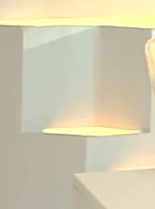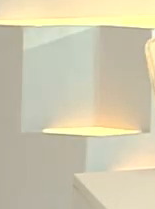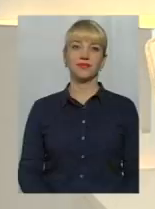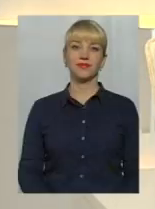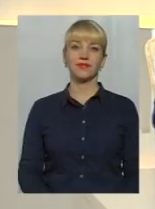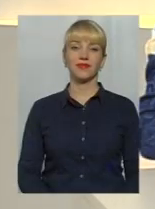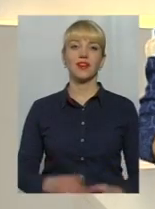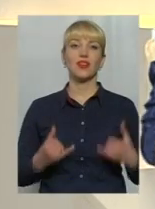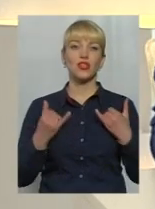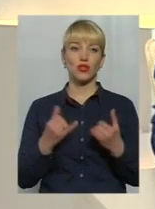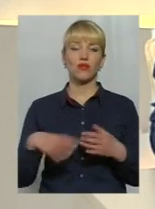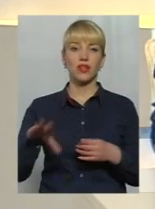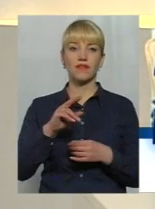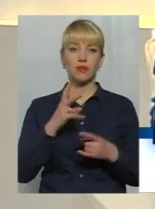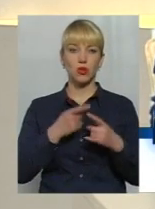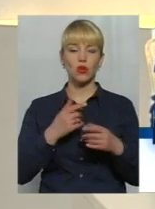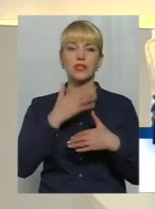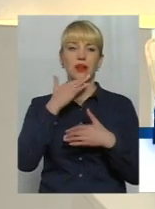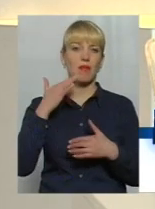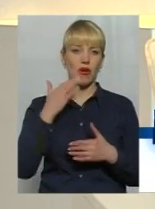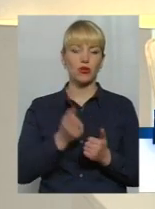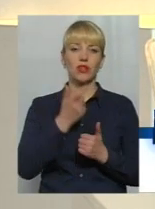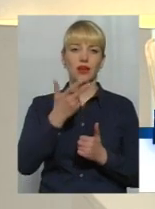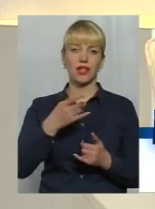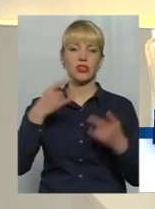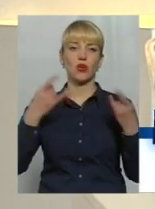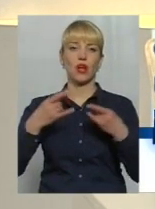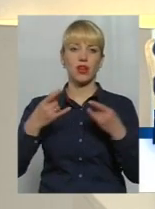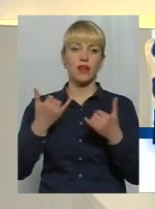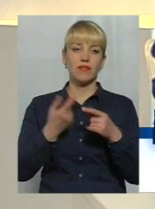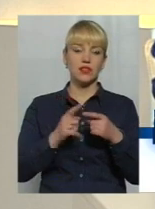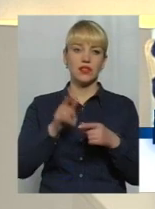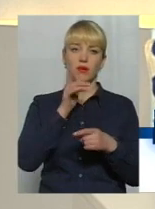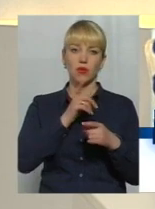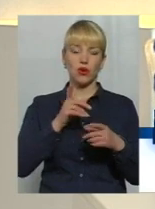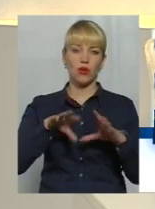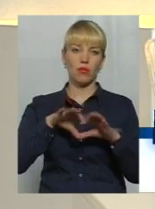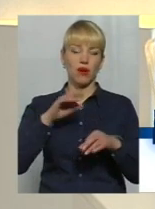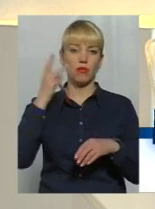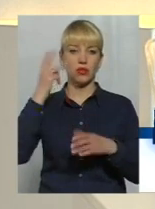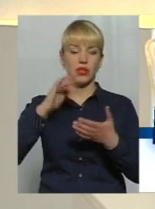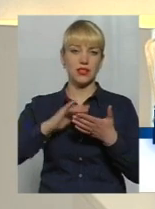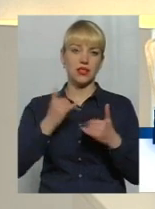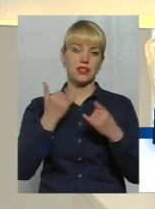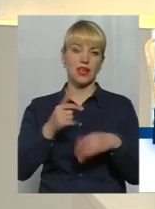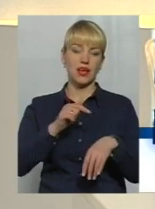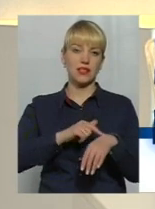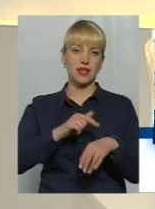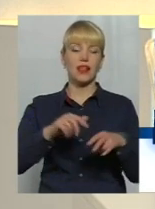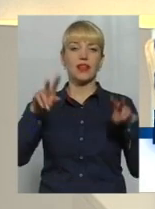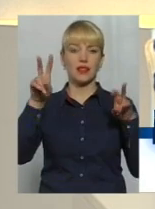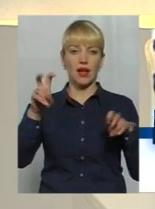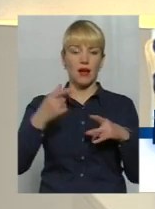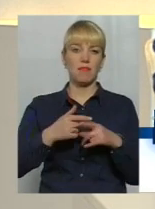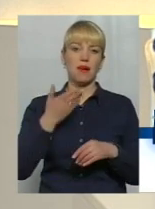Мої шанування усім, хто серед чималої кількості телеканалів у цій порі обрав саме поділя Центр. часі в прямому ефірі тема. Анна